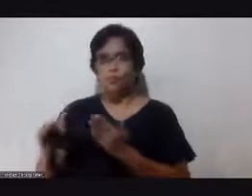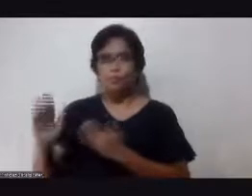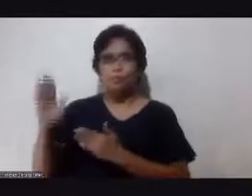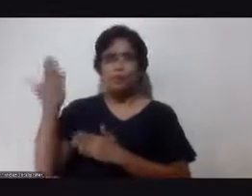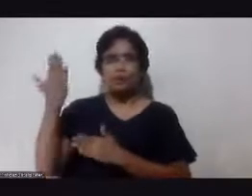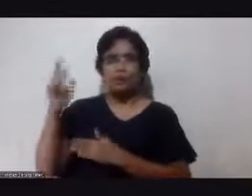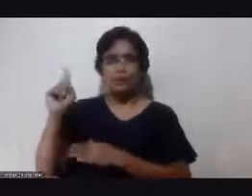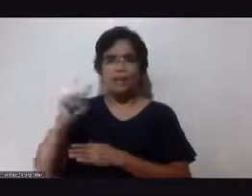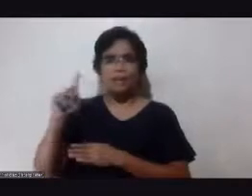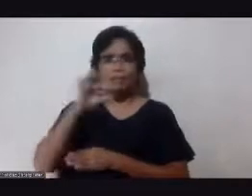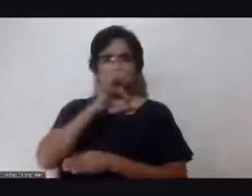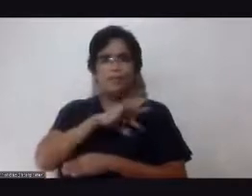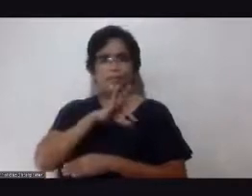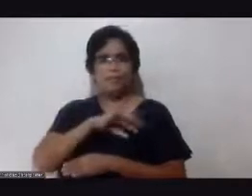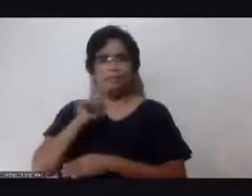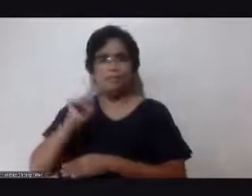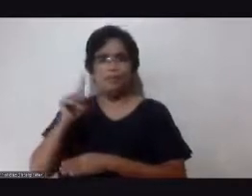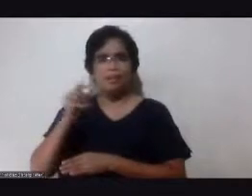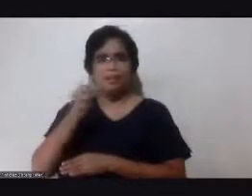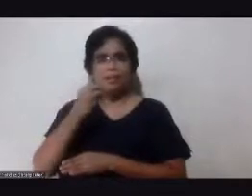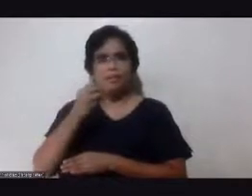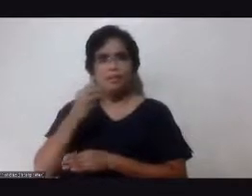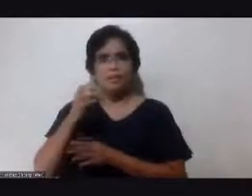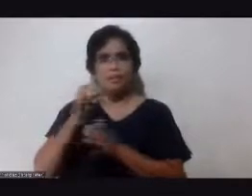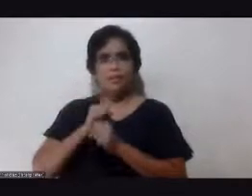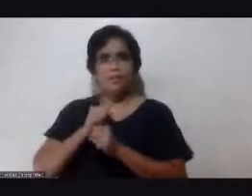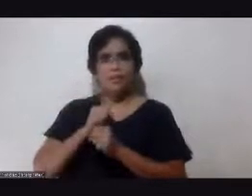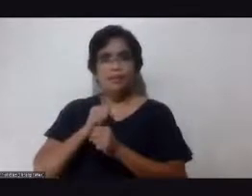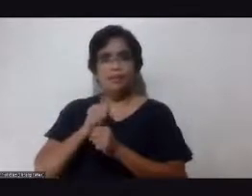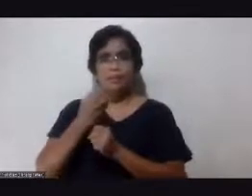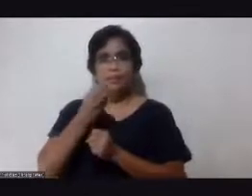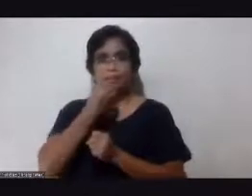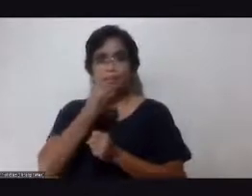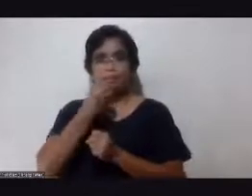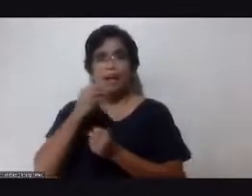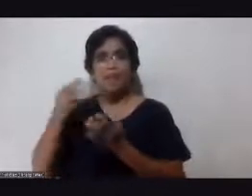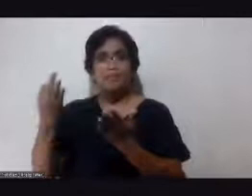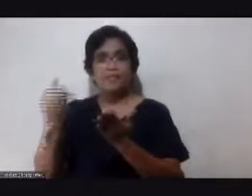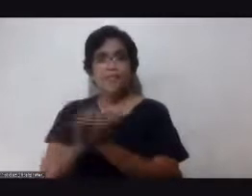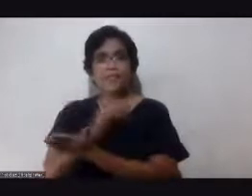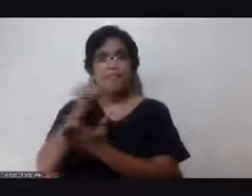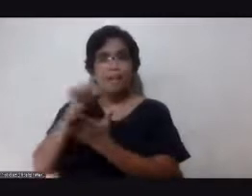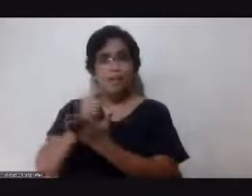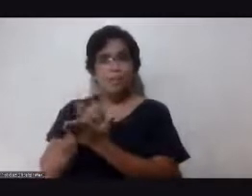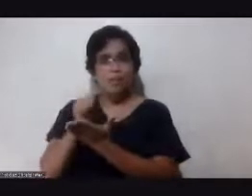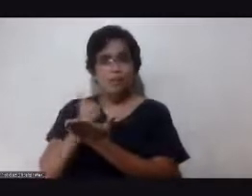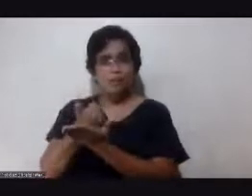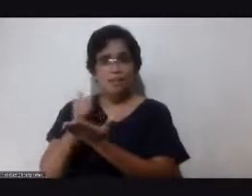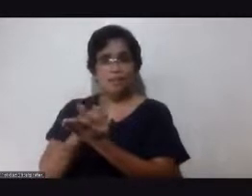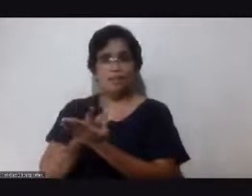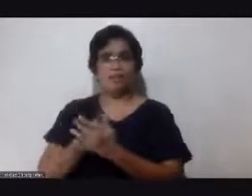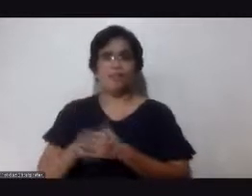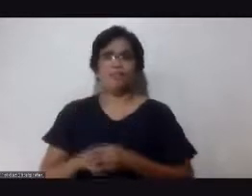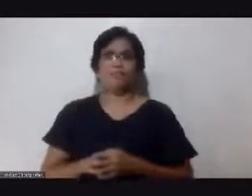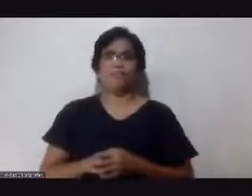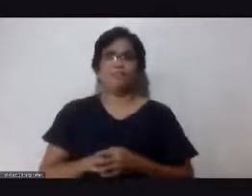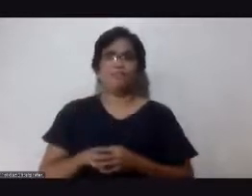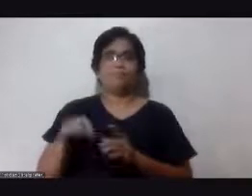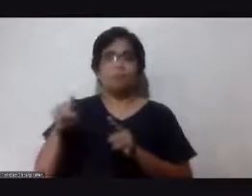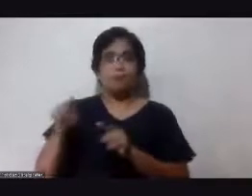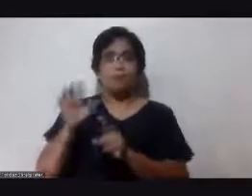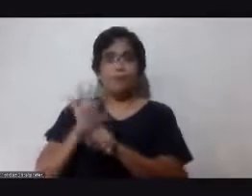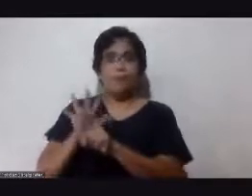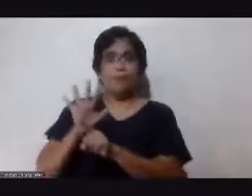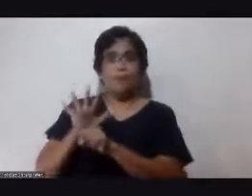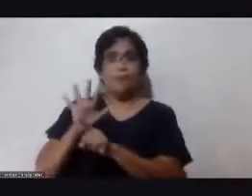po ano pong benefit na makukuha sa pagkain ng fresh avocado okay ang avocado okay so popular sa